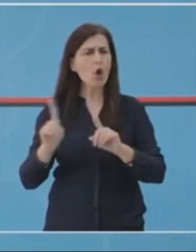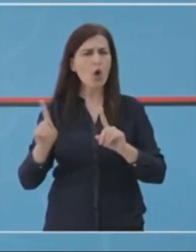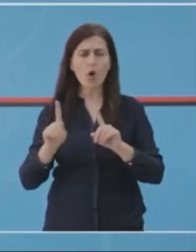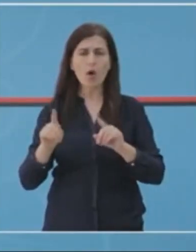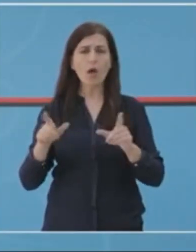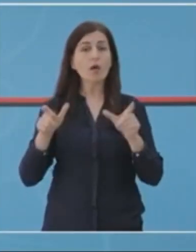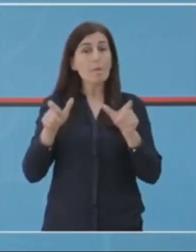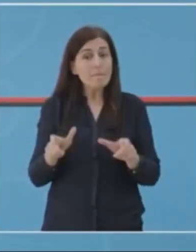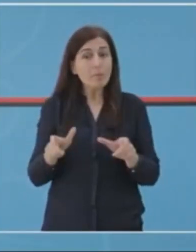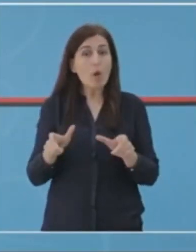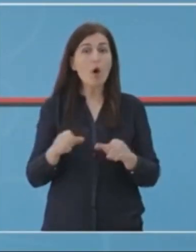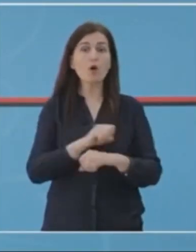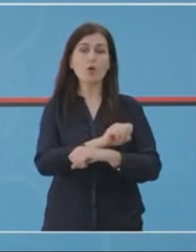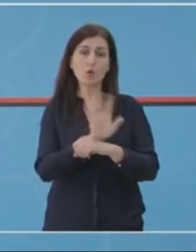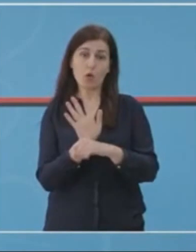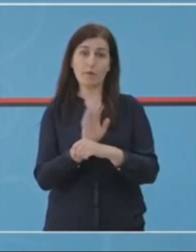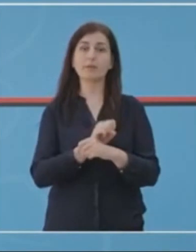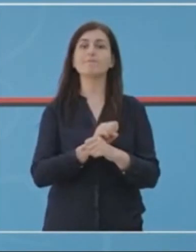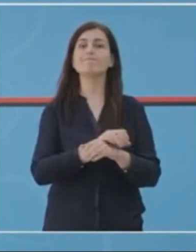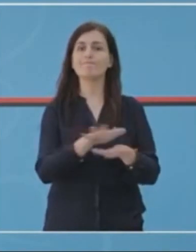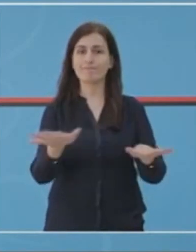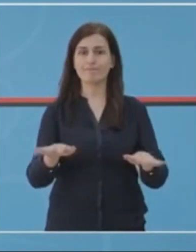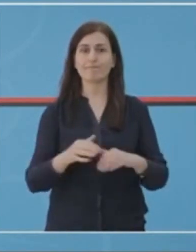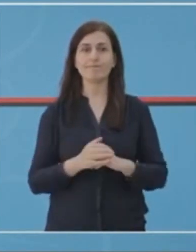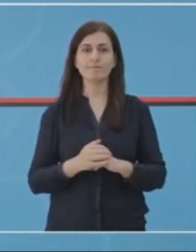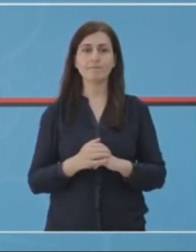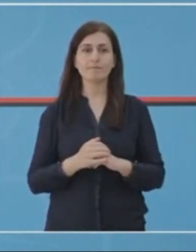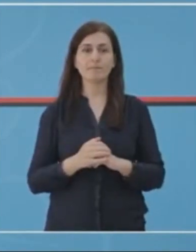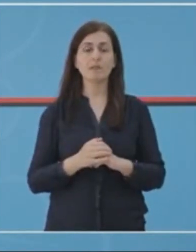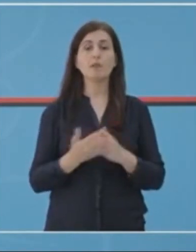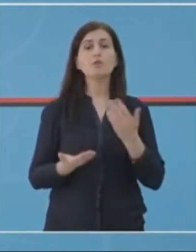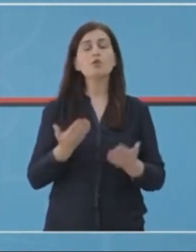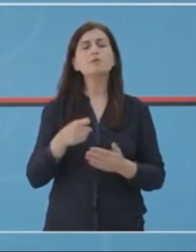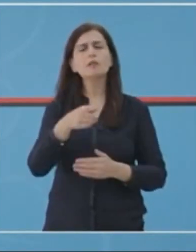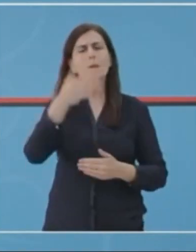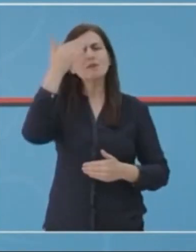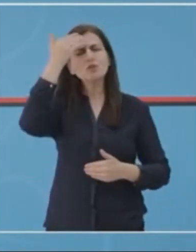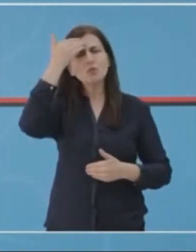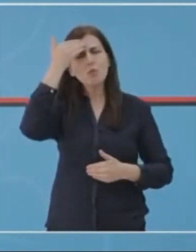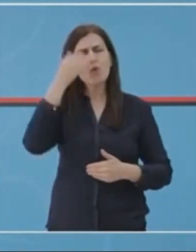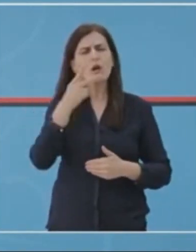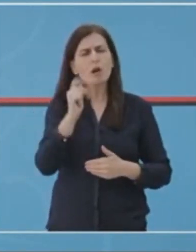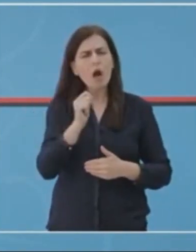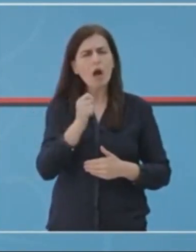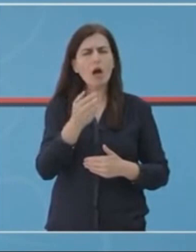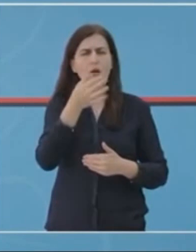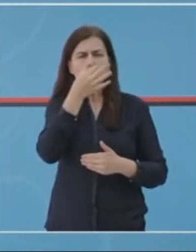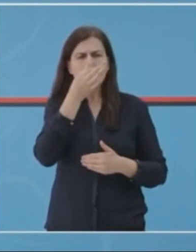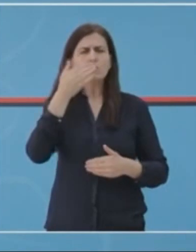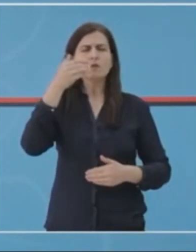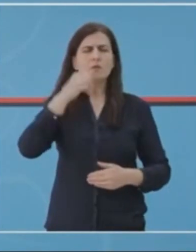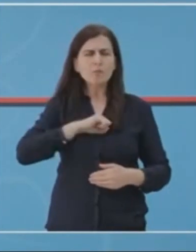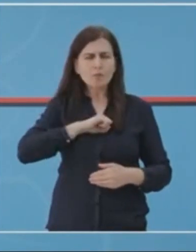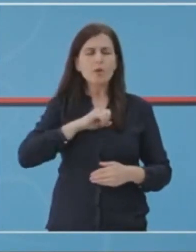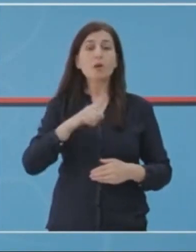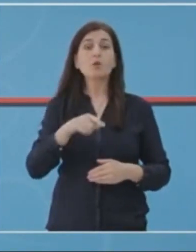për të parandaluar transmitimin e COVID-19. Nëse keni shenja të COVID-19, telefononi në